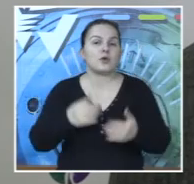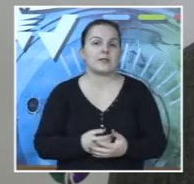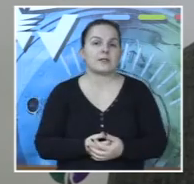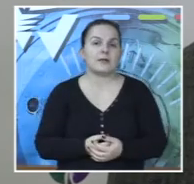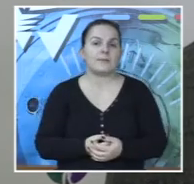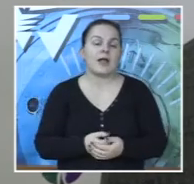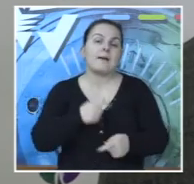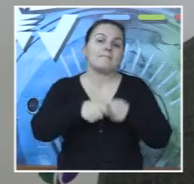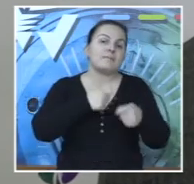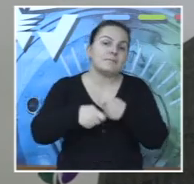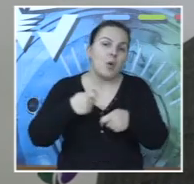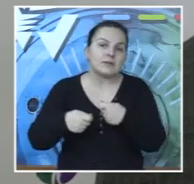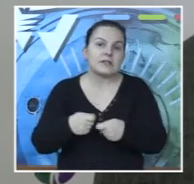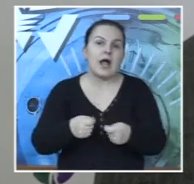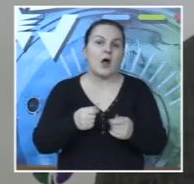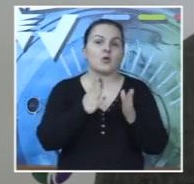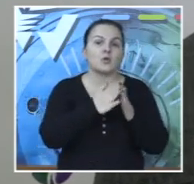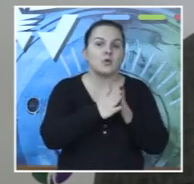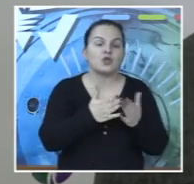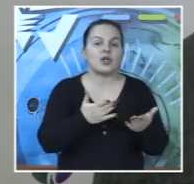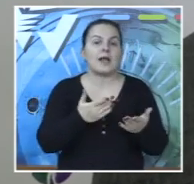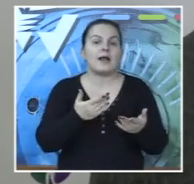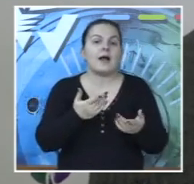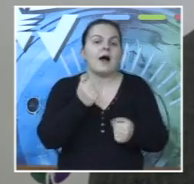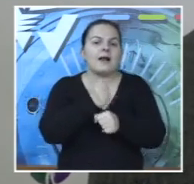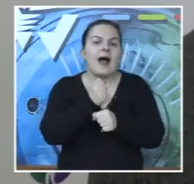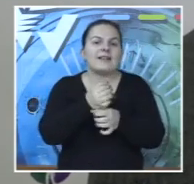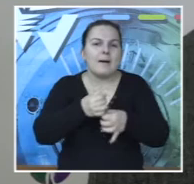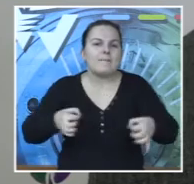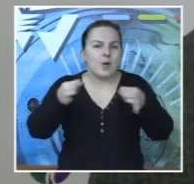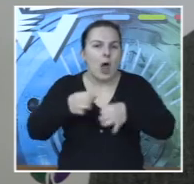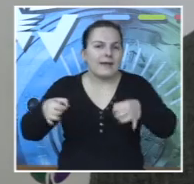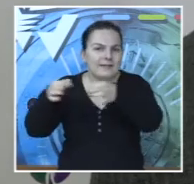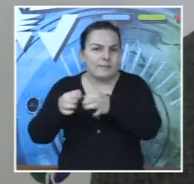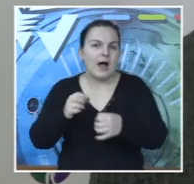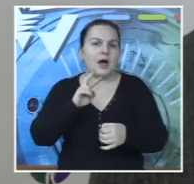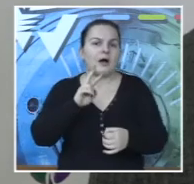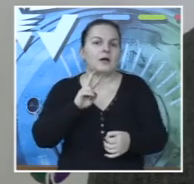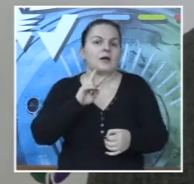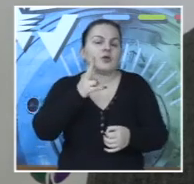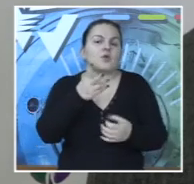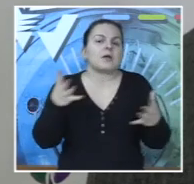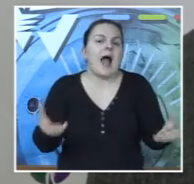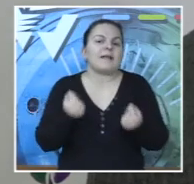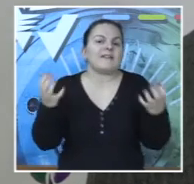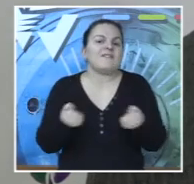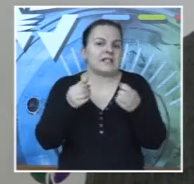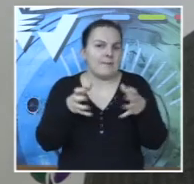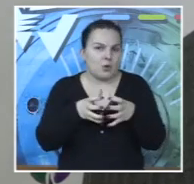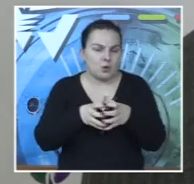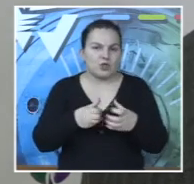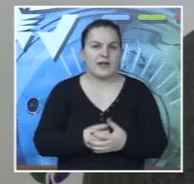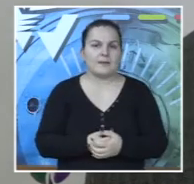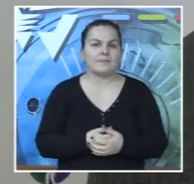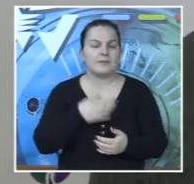njegove budućnosti što se tiče posla, rada od kuće, rada na određenim projektima i na drugim poljima društvenog